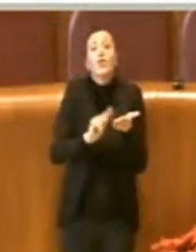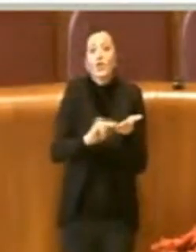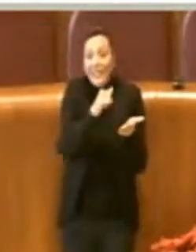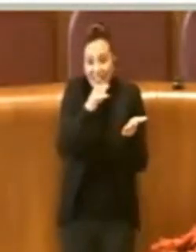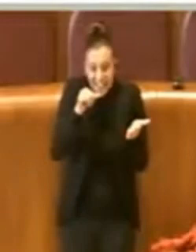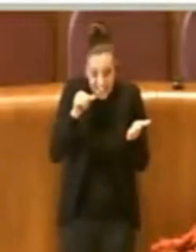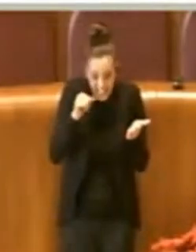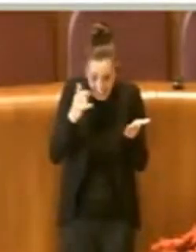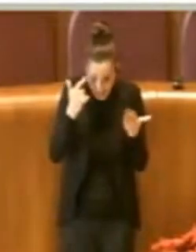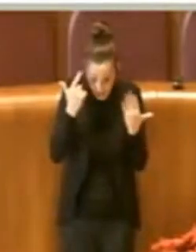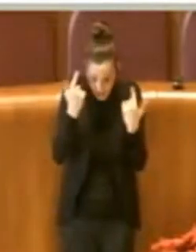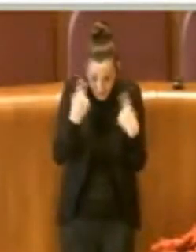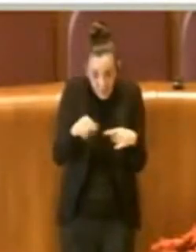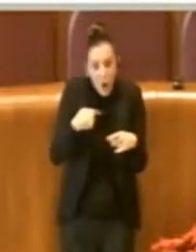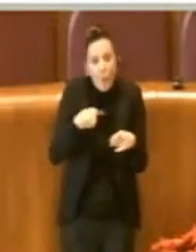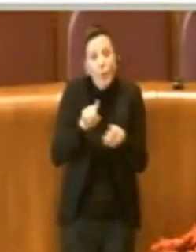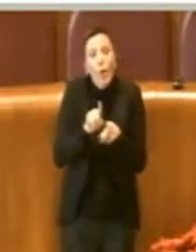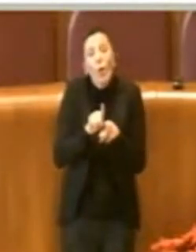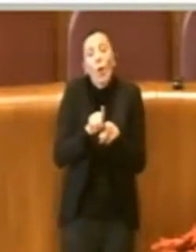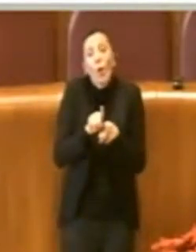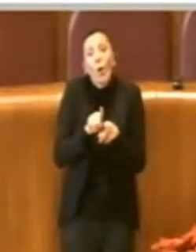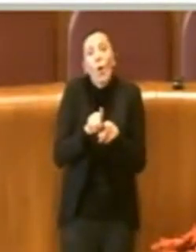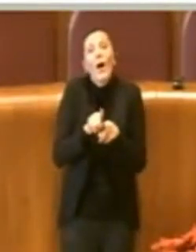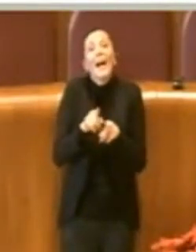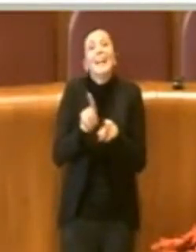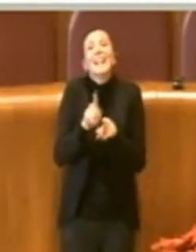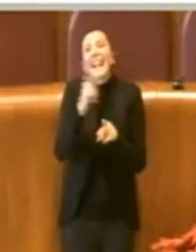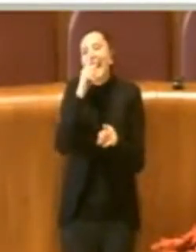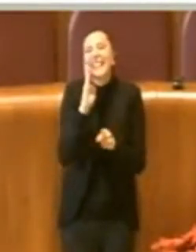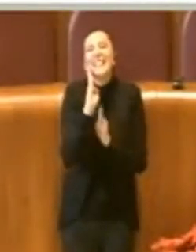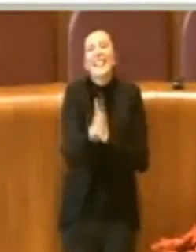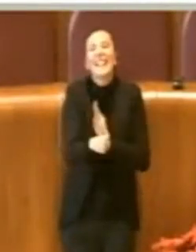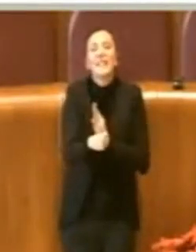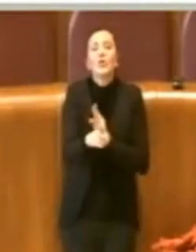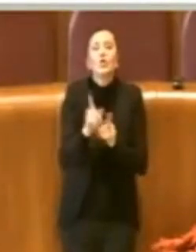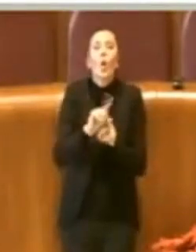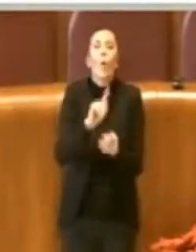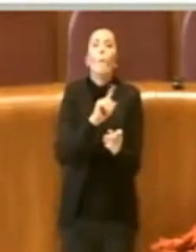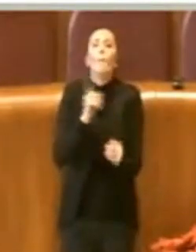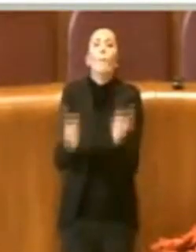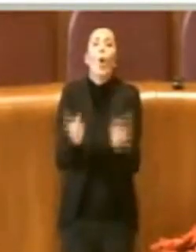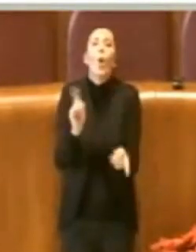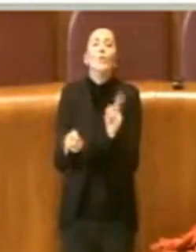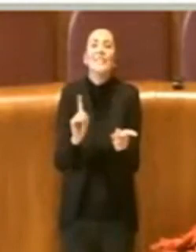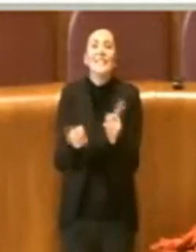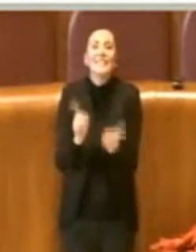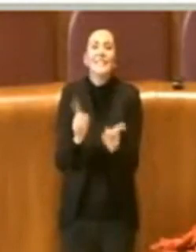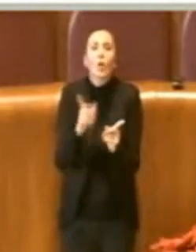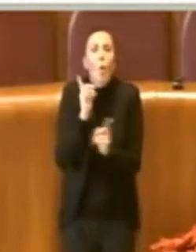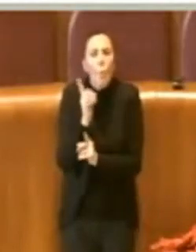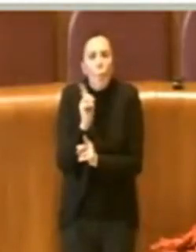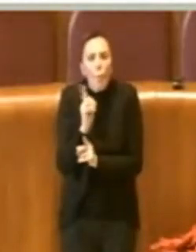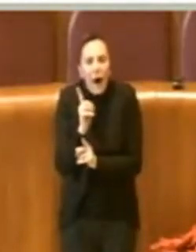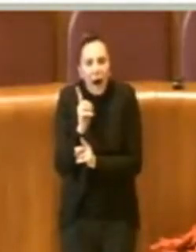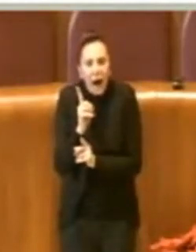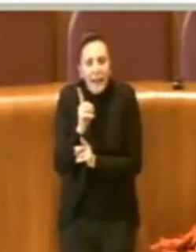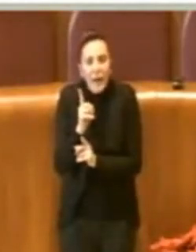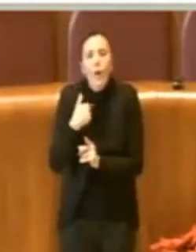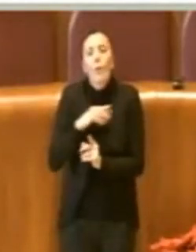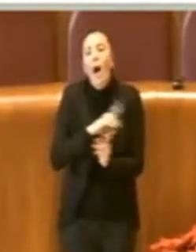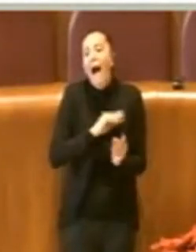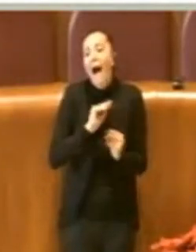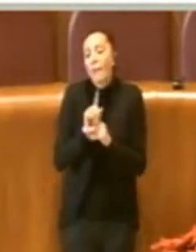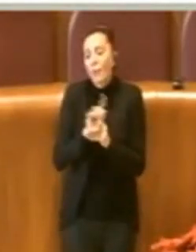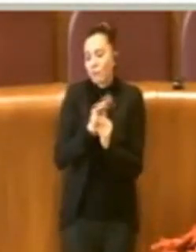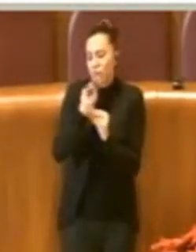affinché venga esaudito il nostro indirizzo politico il nostro indirizzo politico ad oggi è appunto andare in un determinato luogo